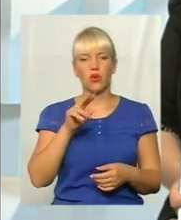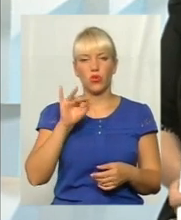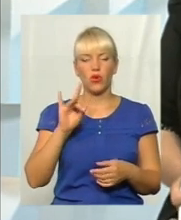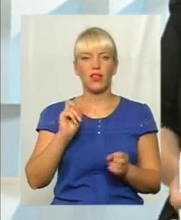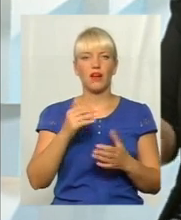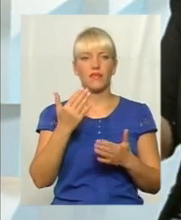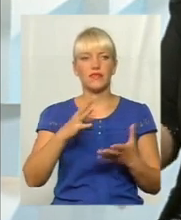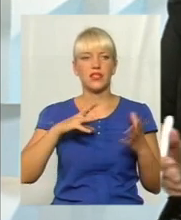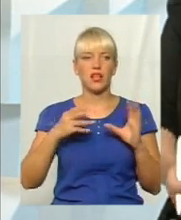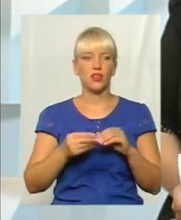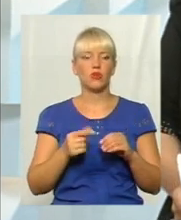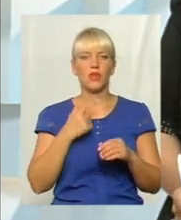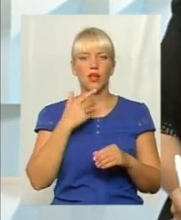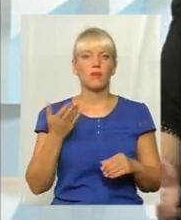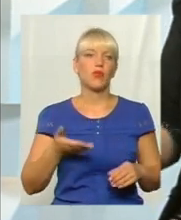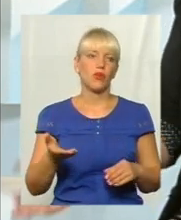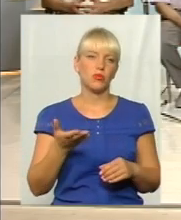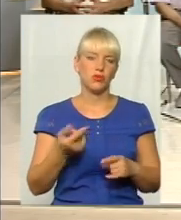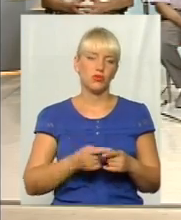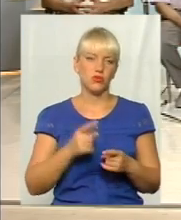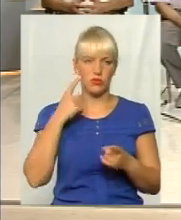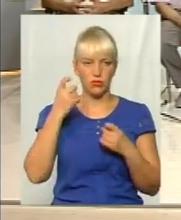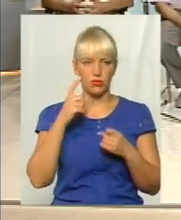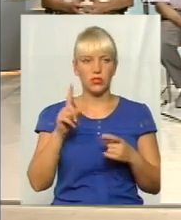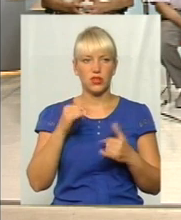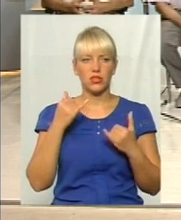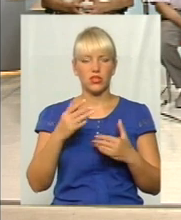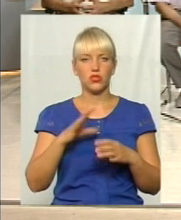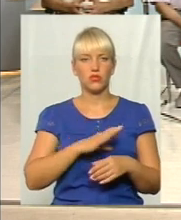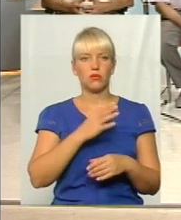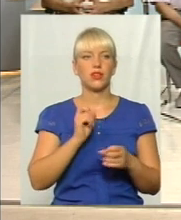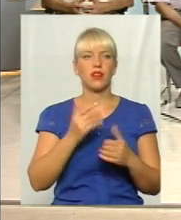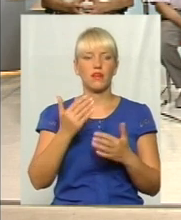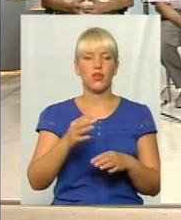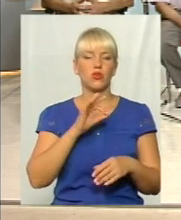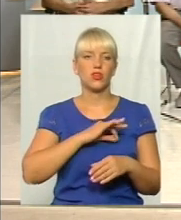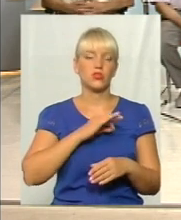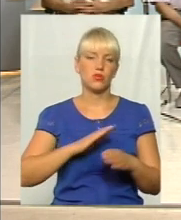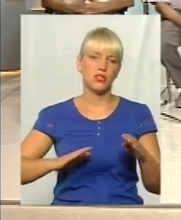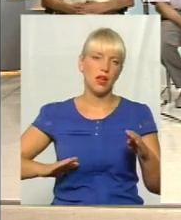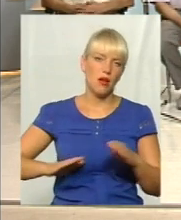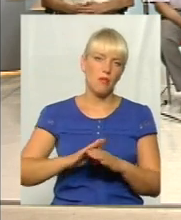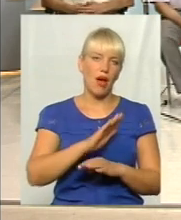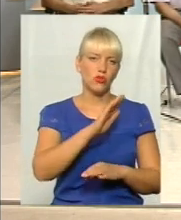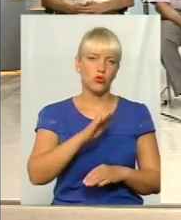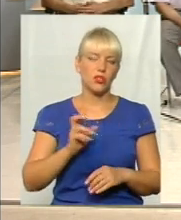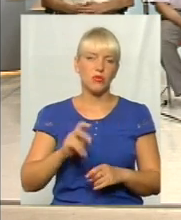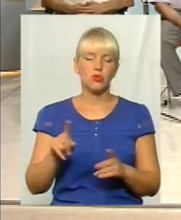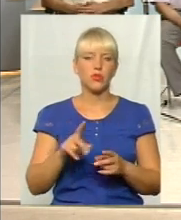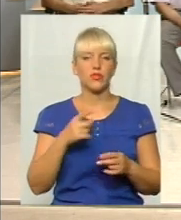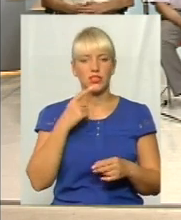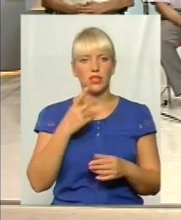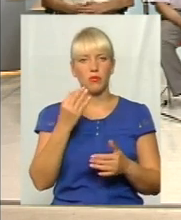Як ви загалом прокоментуєте ту інформацію, яка тільки що була? Як ви користуєтесь пандусами? Що ви можете сказати про їх